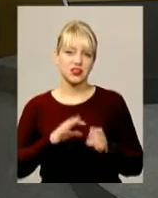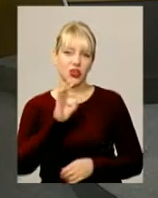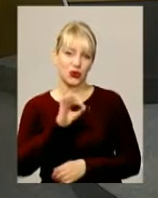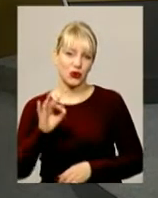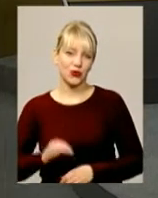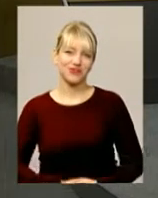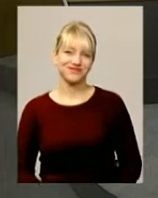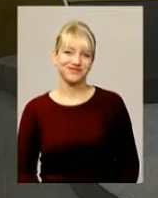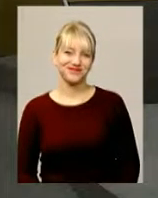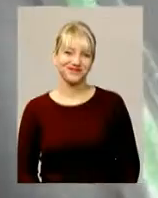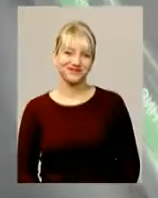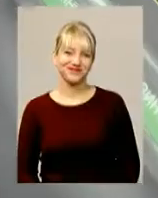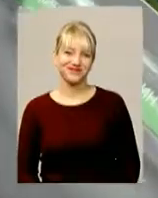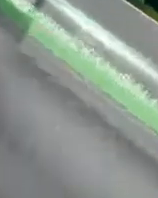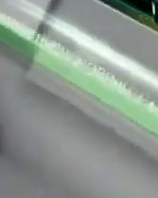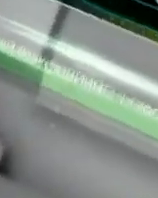Побачимось.